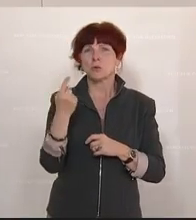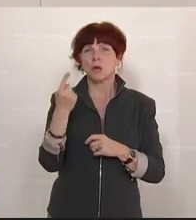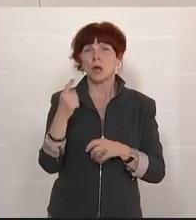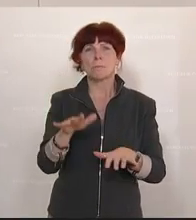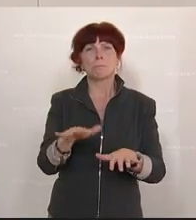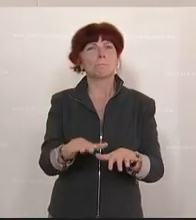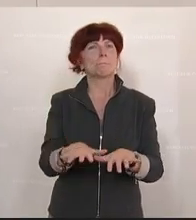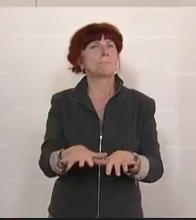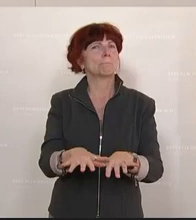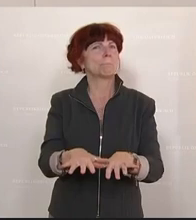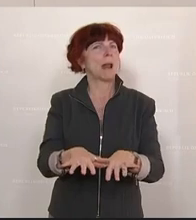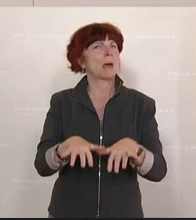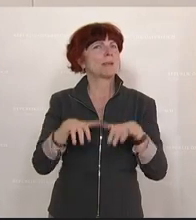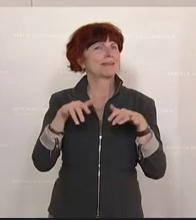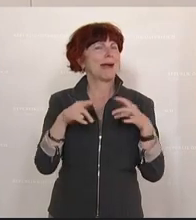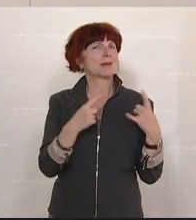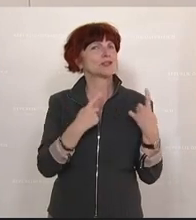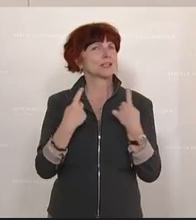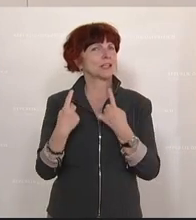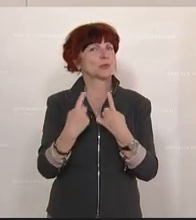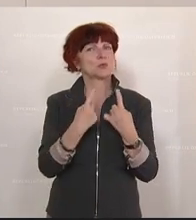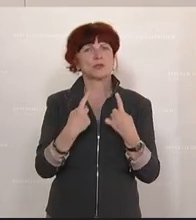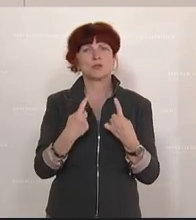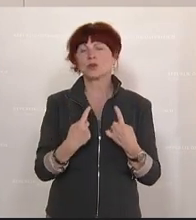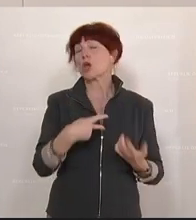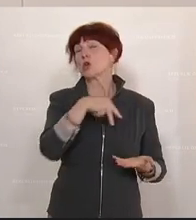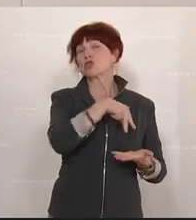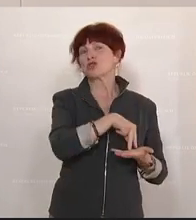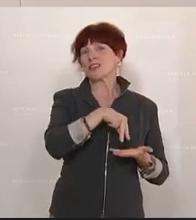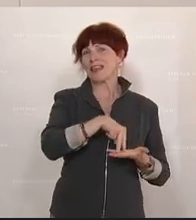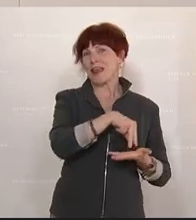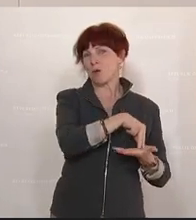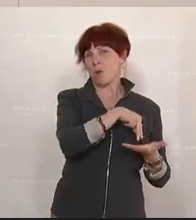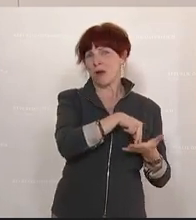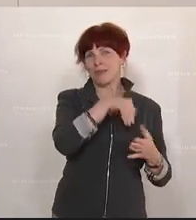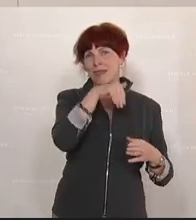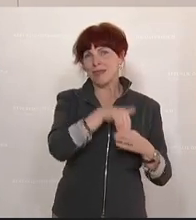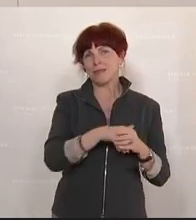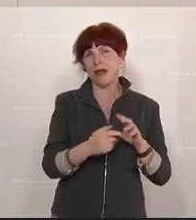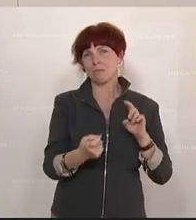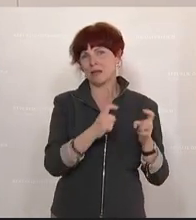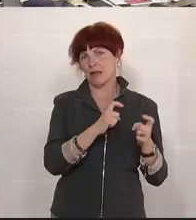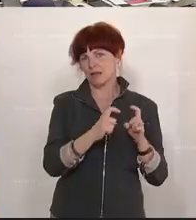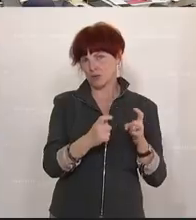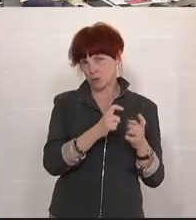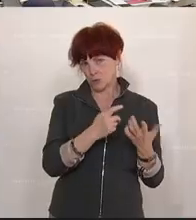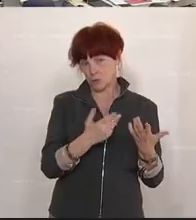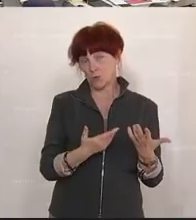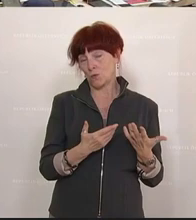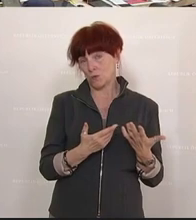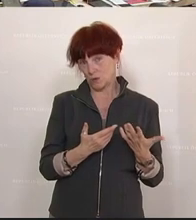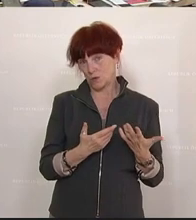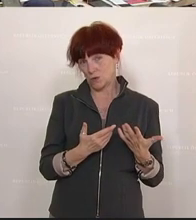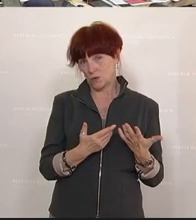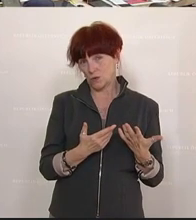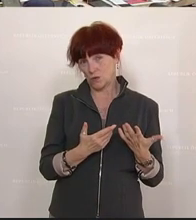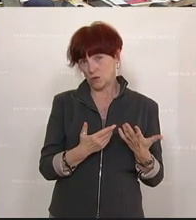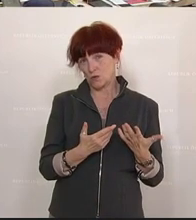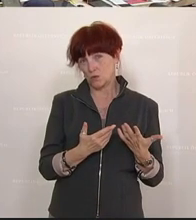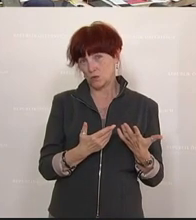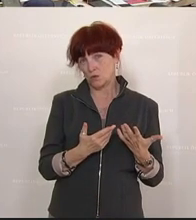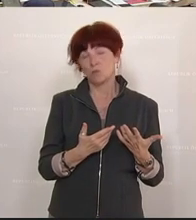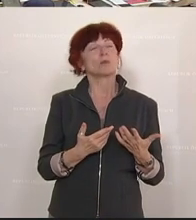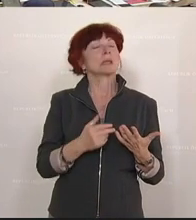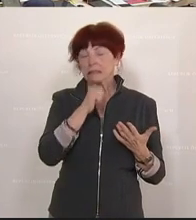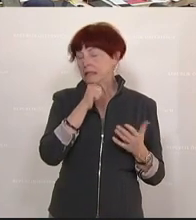Situation. Fraktionsstehungen während einer Debatte sind nicht